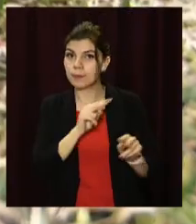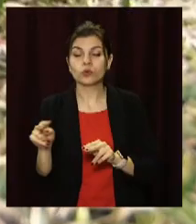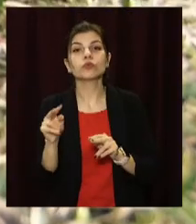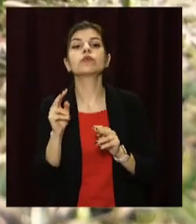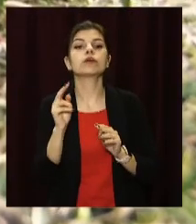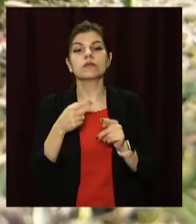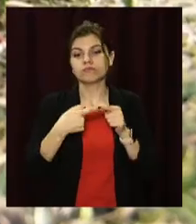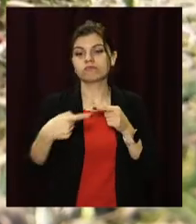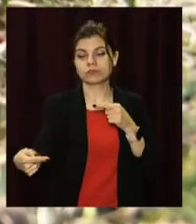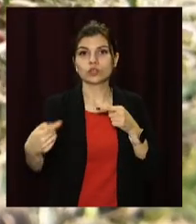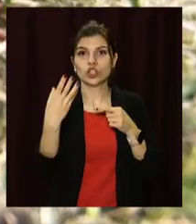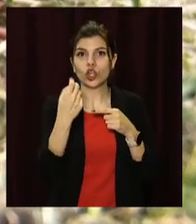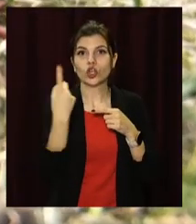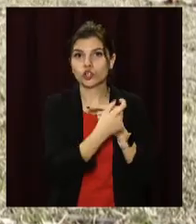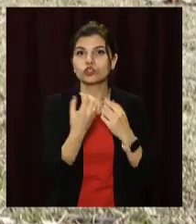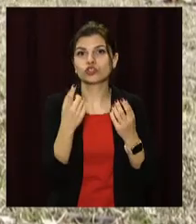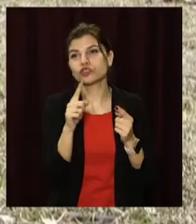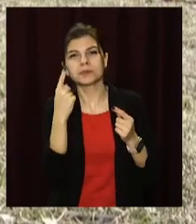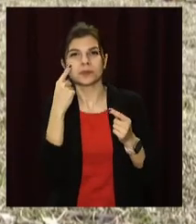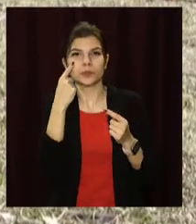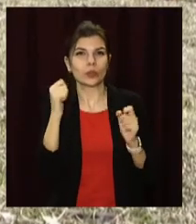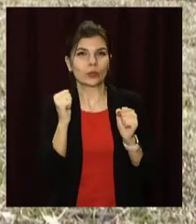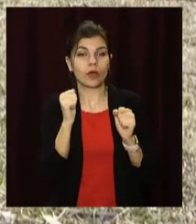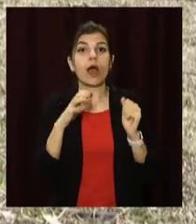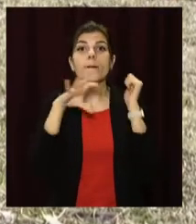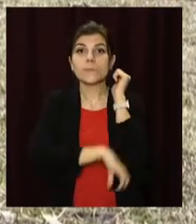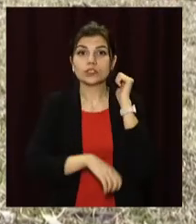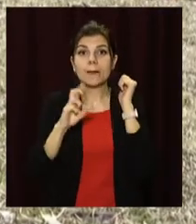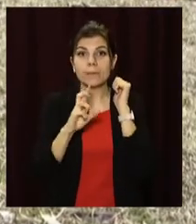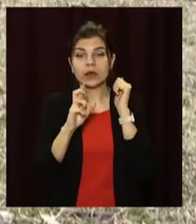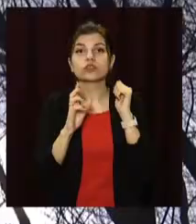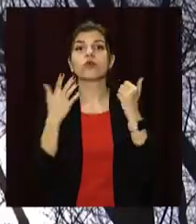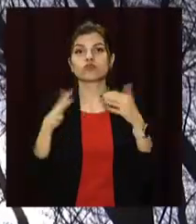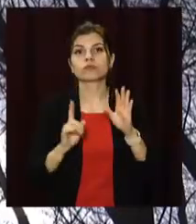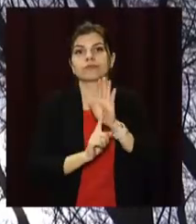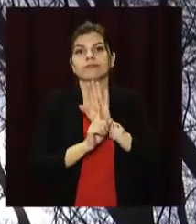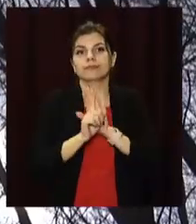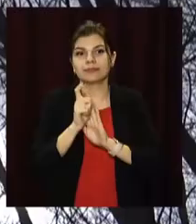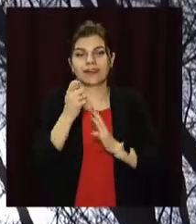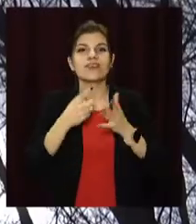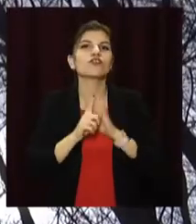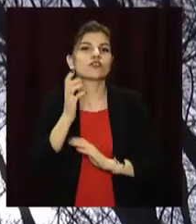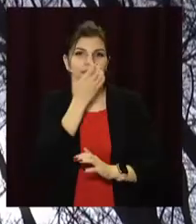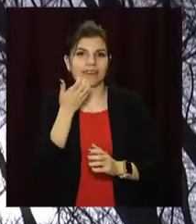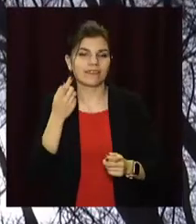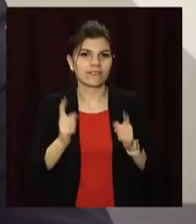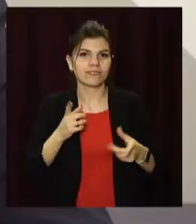майже впродовж усього тижня. Та вже в останні дні березня на вулицях міста запанує справжня весна.